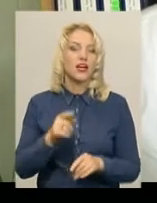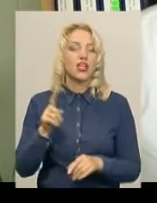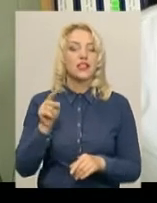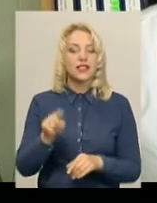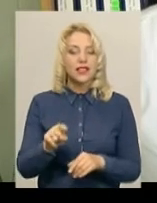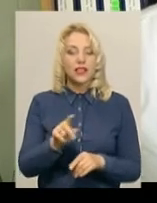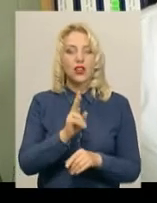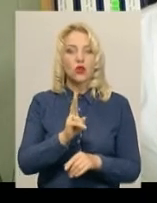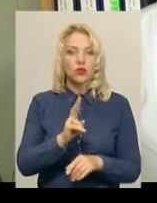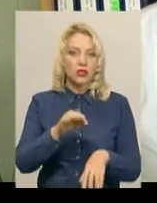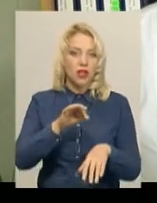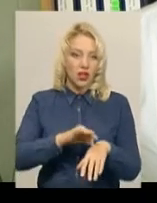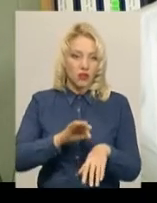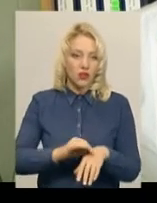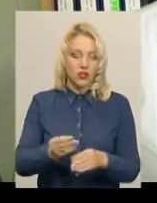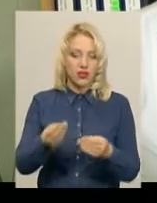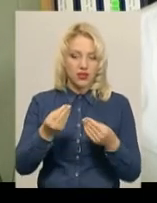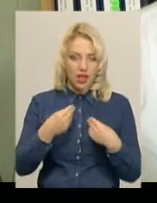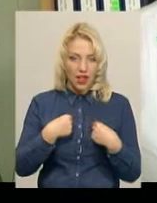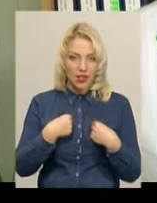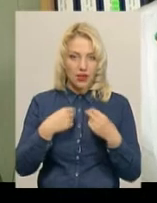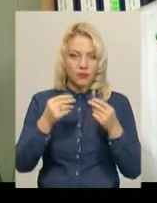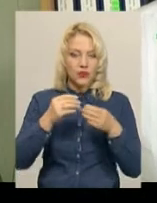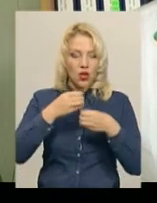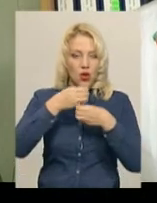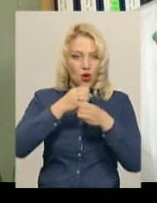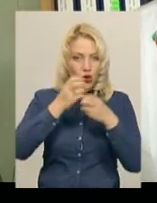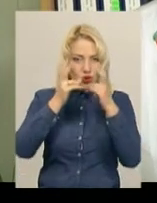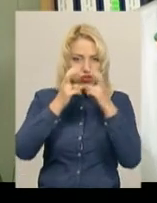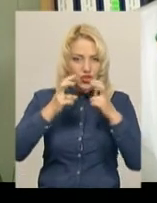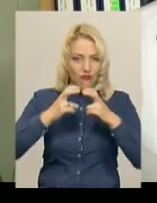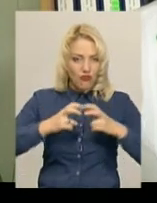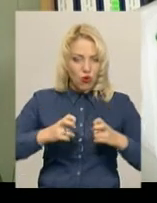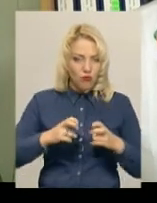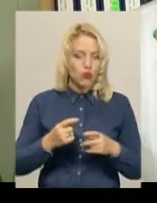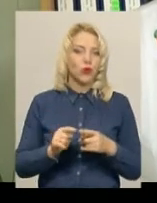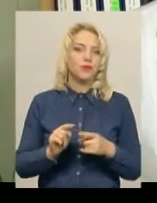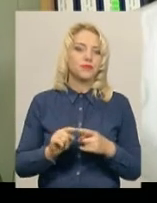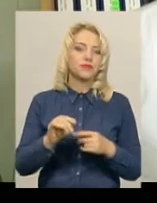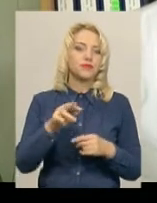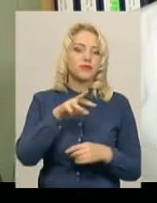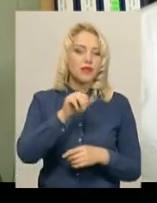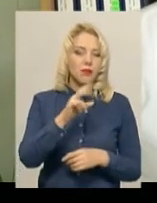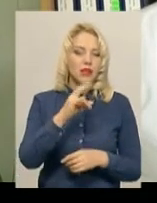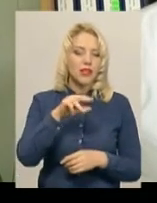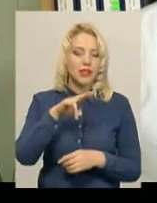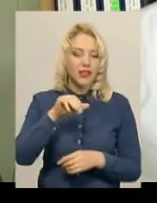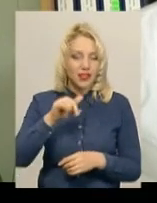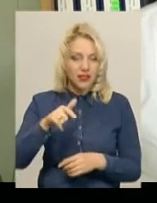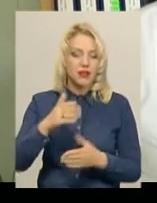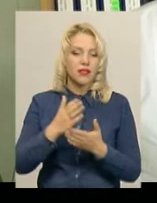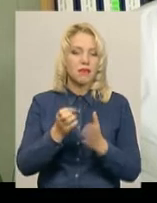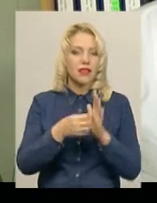захворіли, нам дали етіологічну розшифровку мененгітів, і вже маємо 15